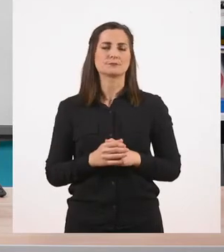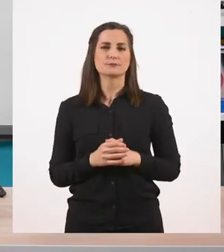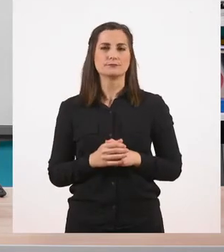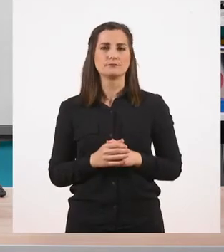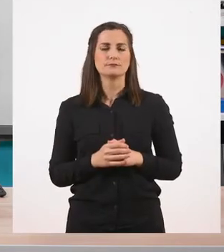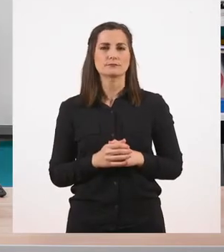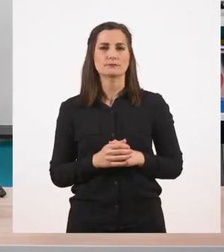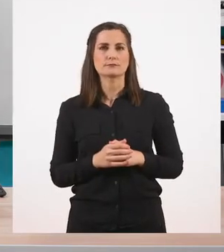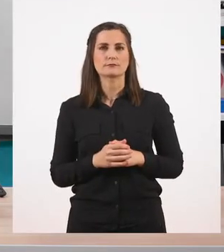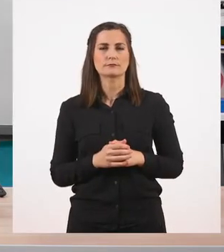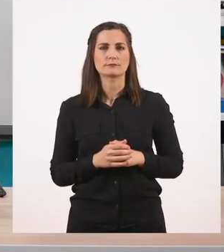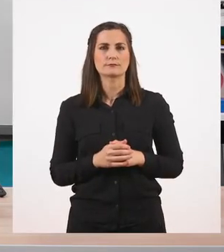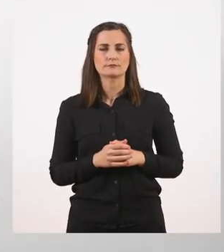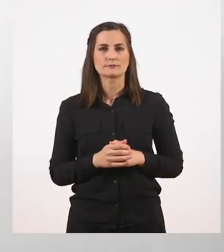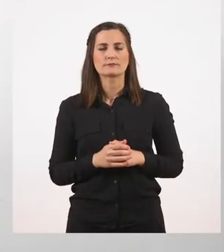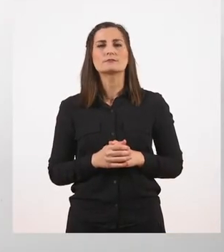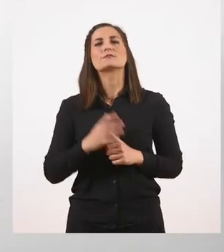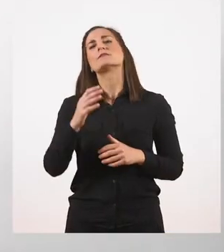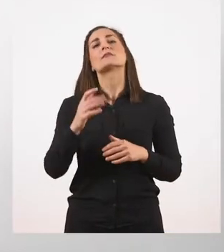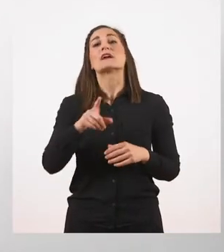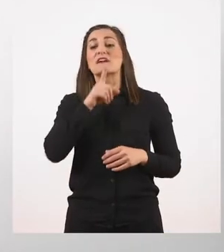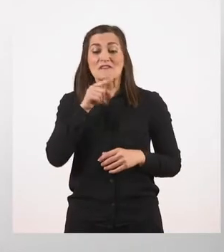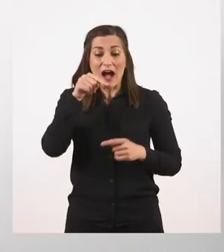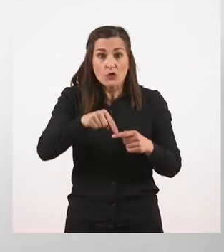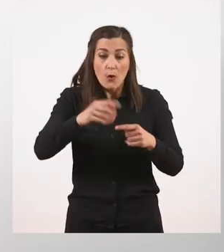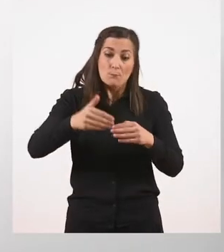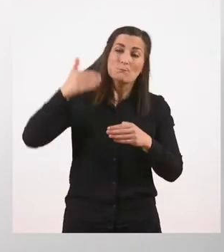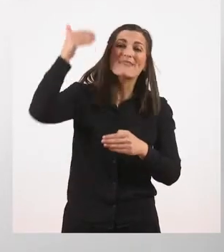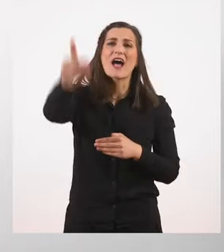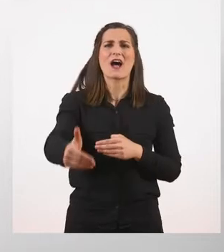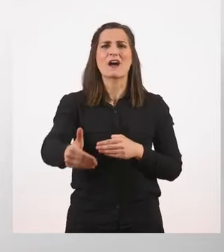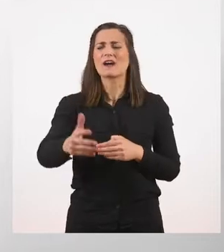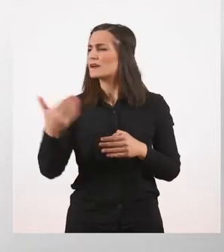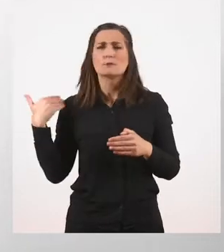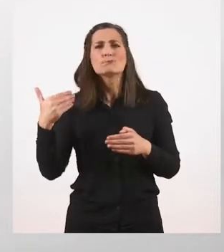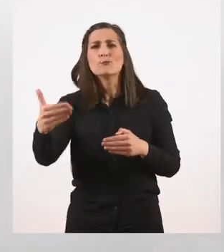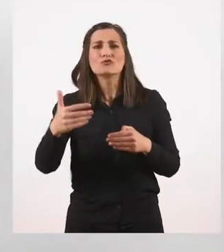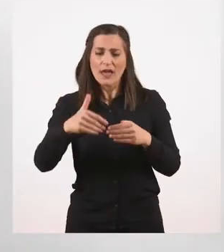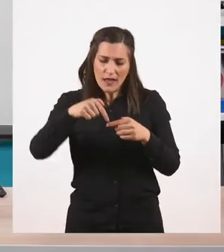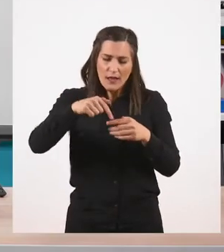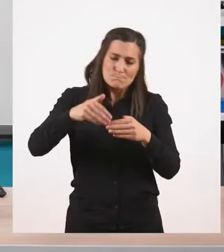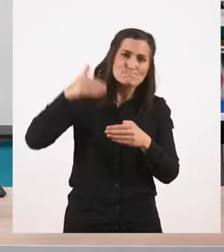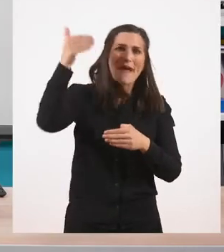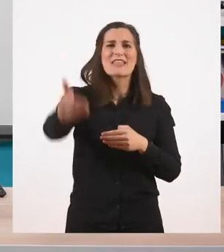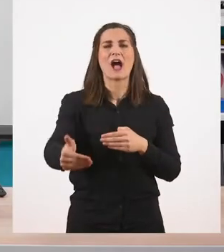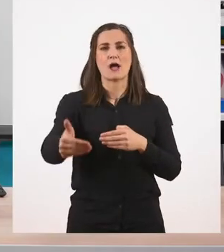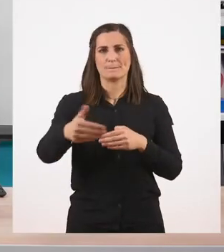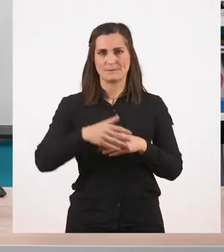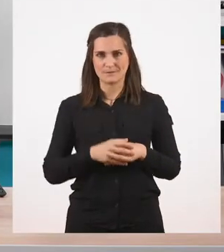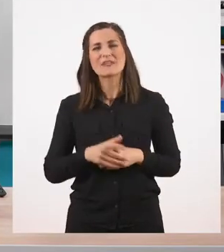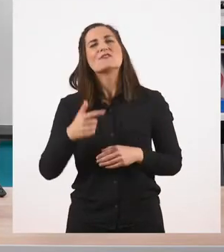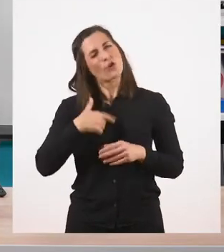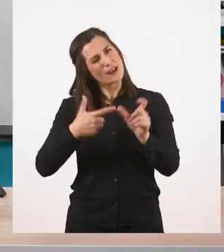Στη συνέχεια, μετά από αυτό. Πότε μετά από αυτό. Είναι ένας